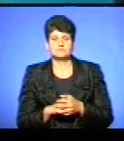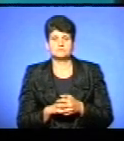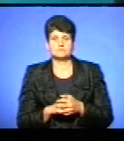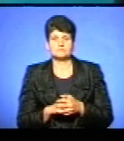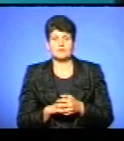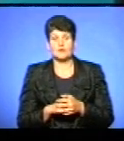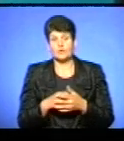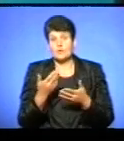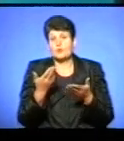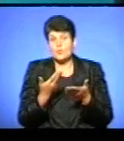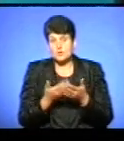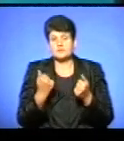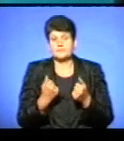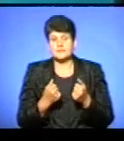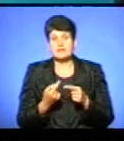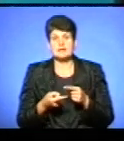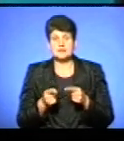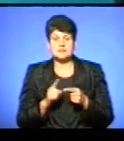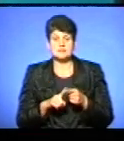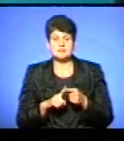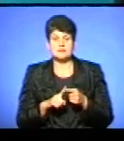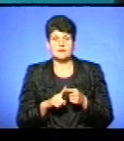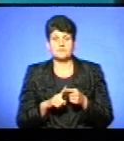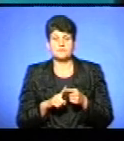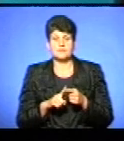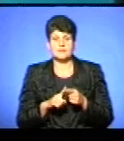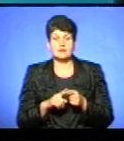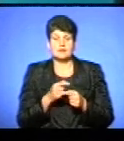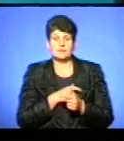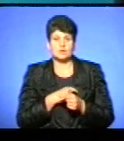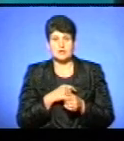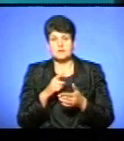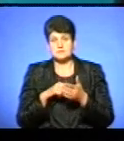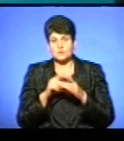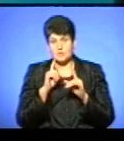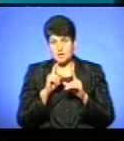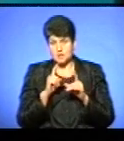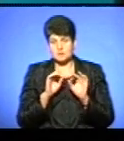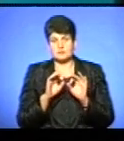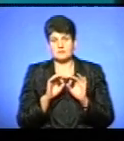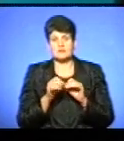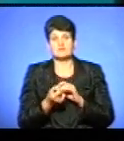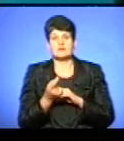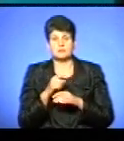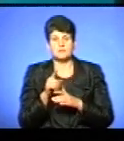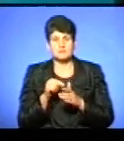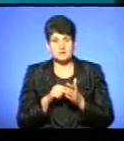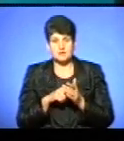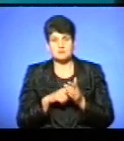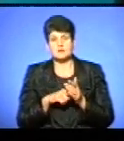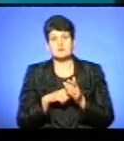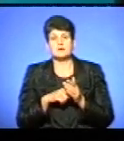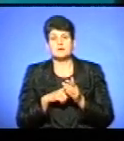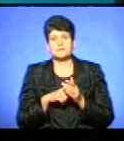Ну, то, власне, з синхрону депутата міської ради в мене знову виникли дове запитання, але ми до цього говоримося